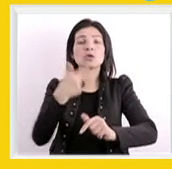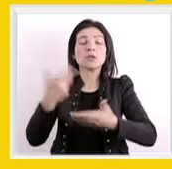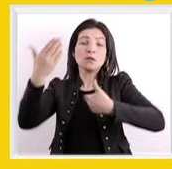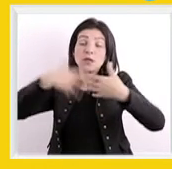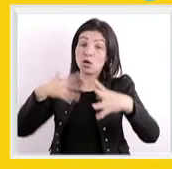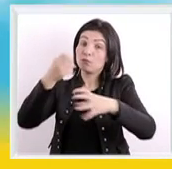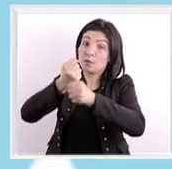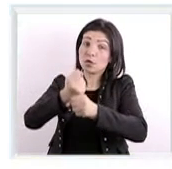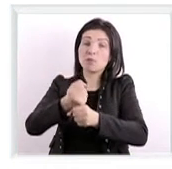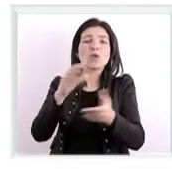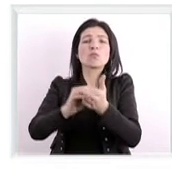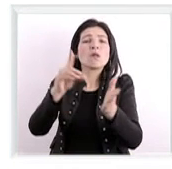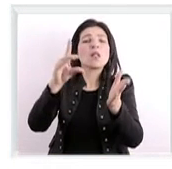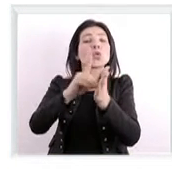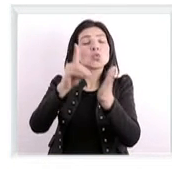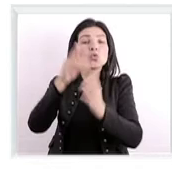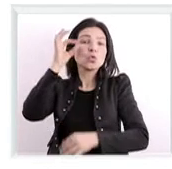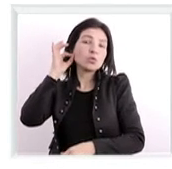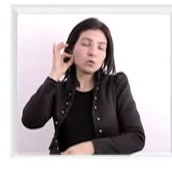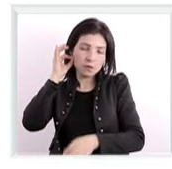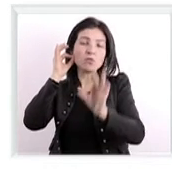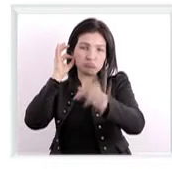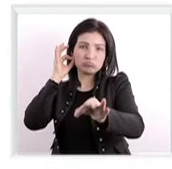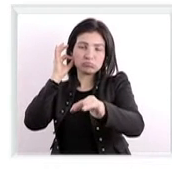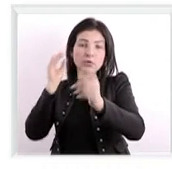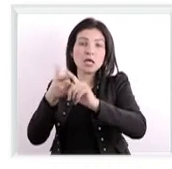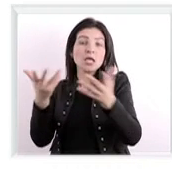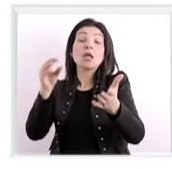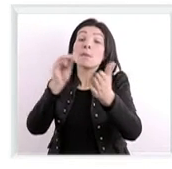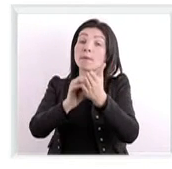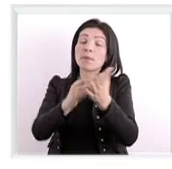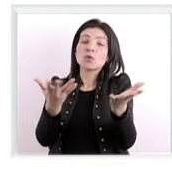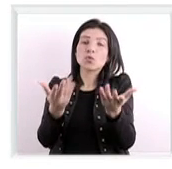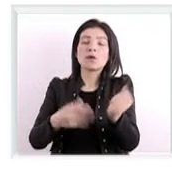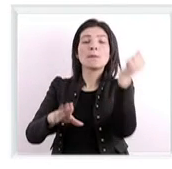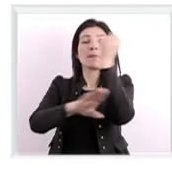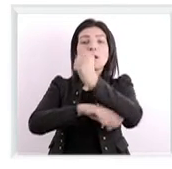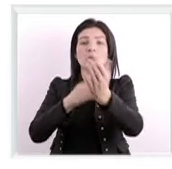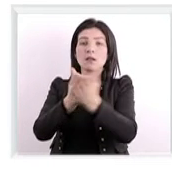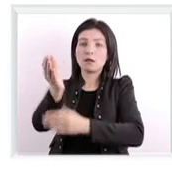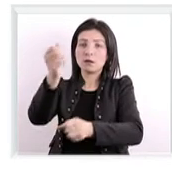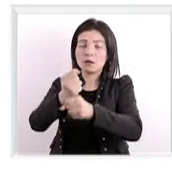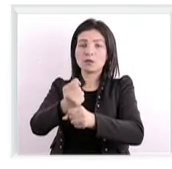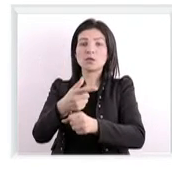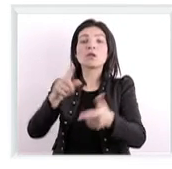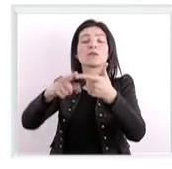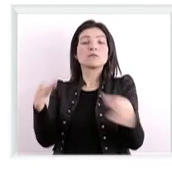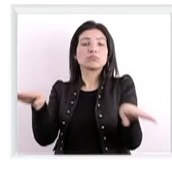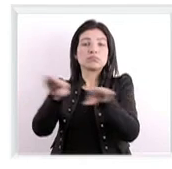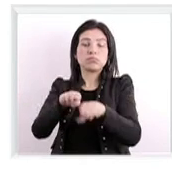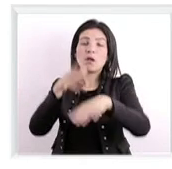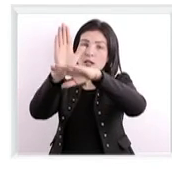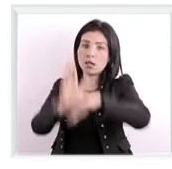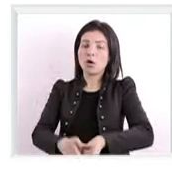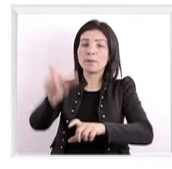ذوي الإعاقة في تشريعاتها في دستور الجمهورية التونسية اللي يعتمد على مبدأ الحق في الشعر والمساواة وحماية